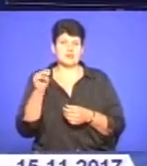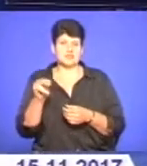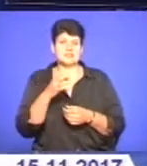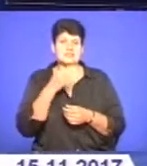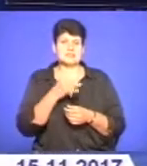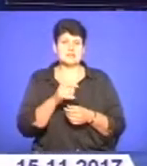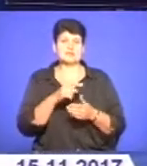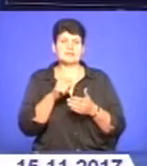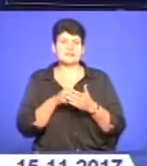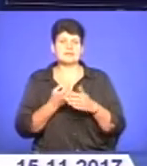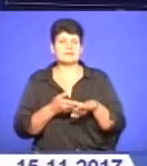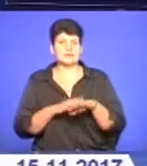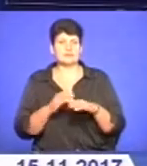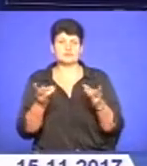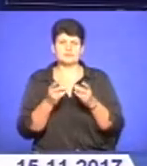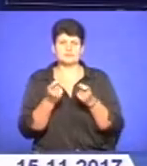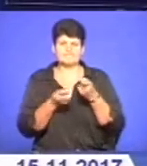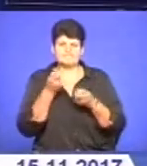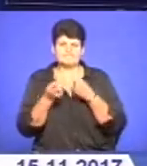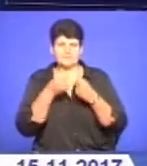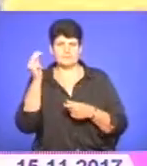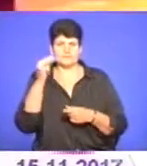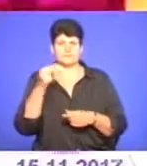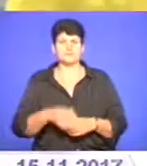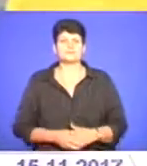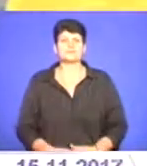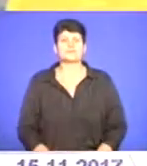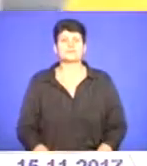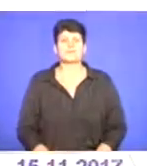що питання складне і потребує ретельного вивчення експертів.